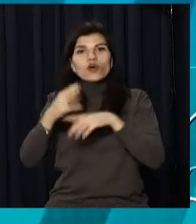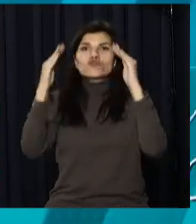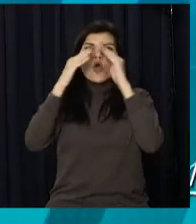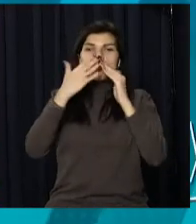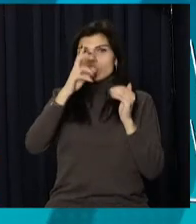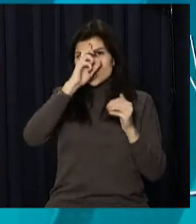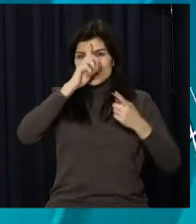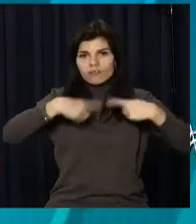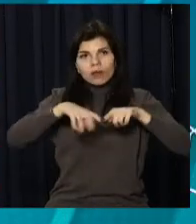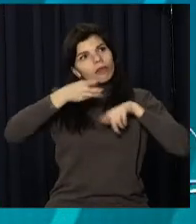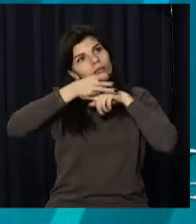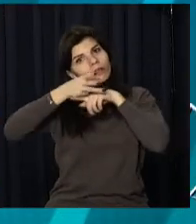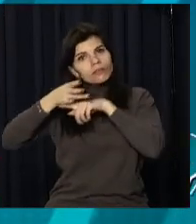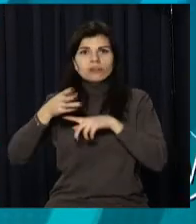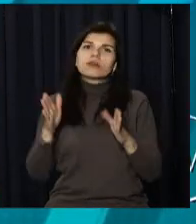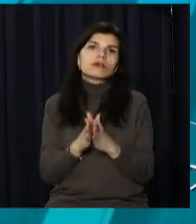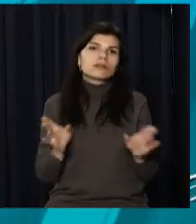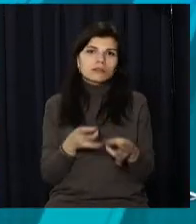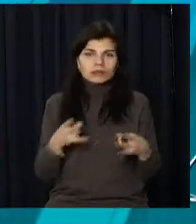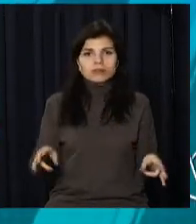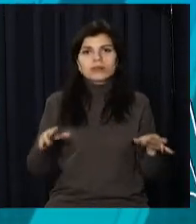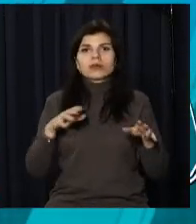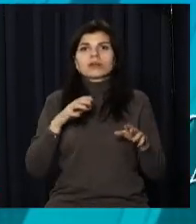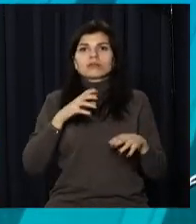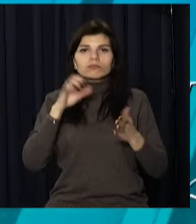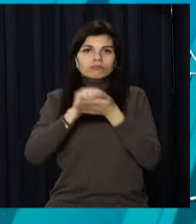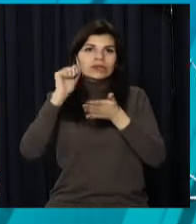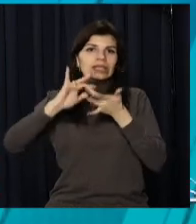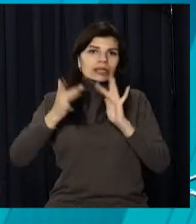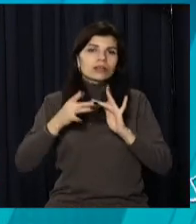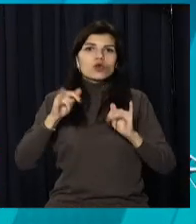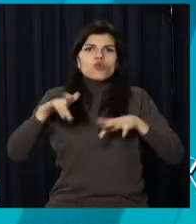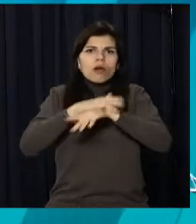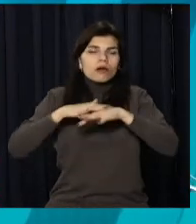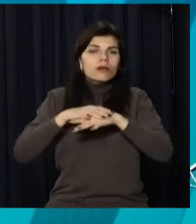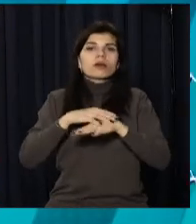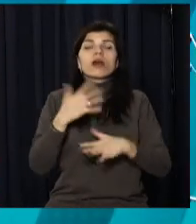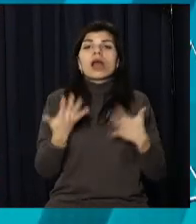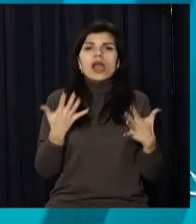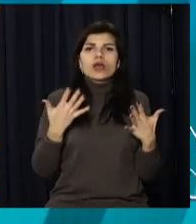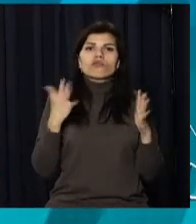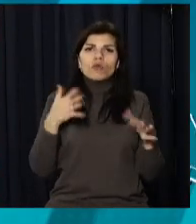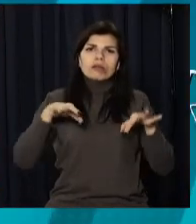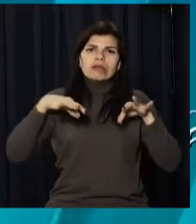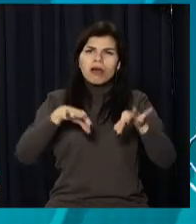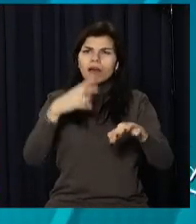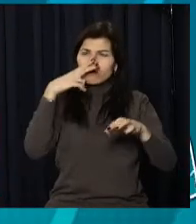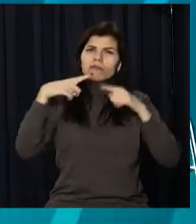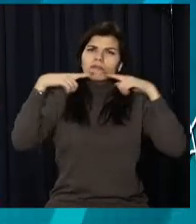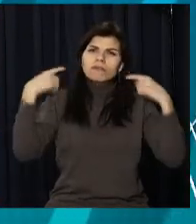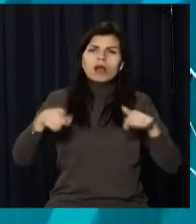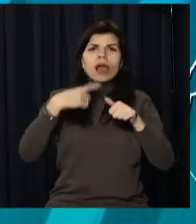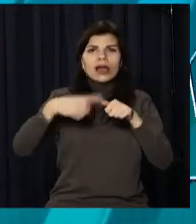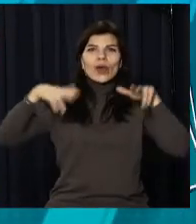державної влади, об'єктів критичної інфраструктури та місць масового перебування людей. Появи підозрілих транспортних засобів чи безпілотних